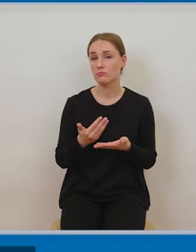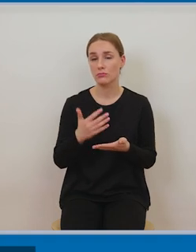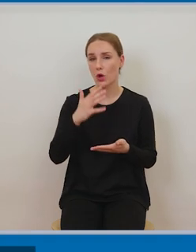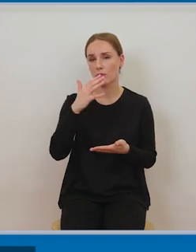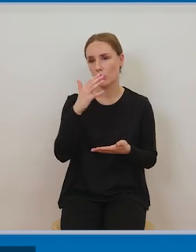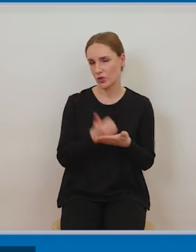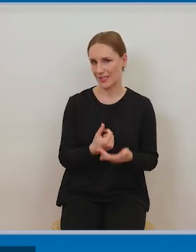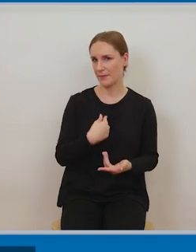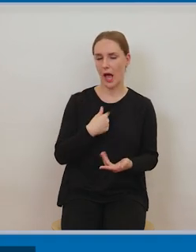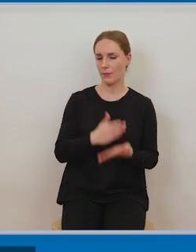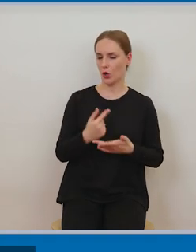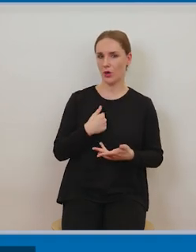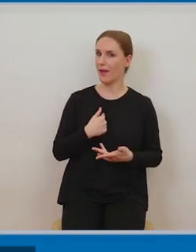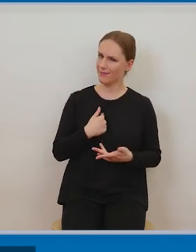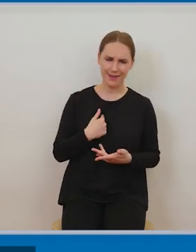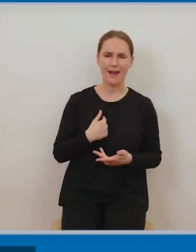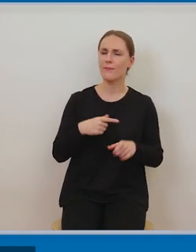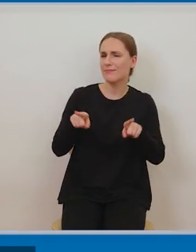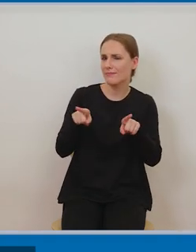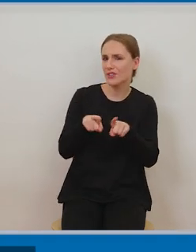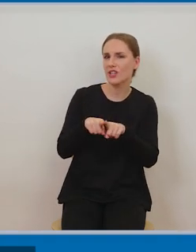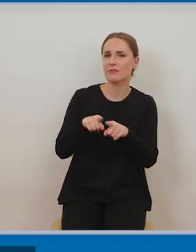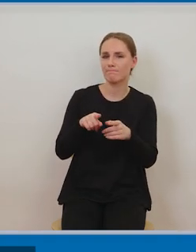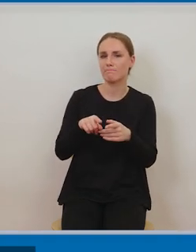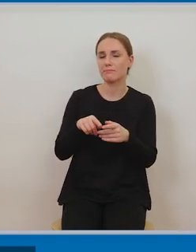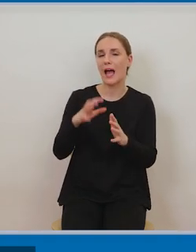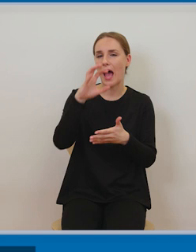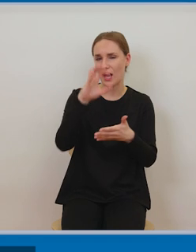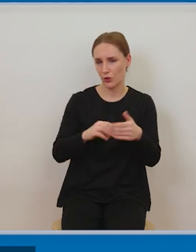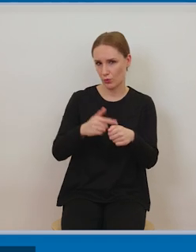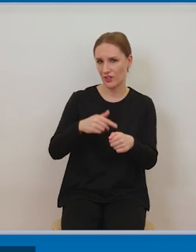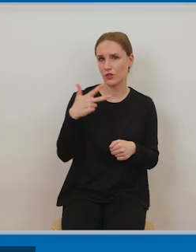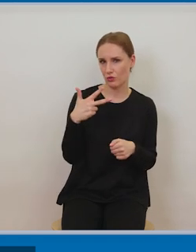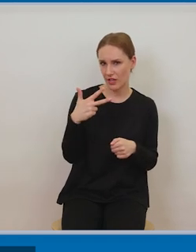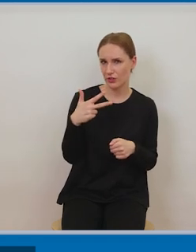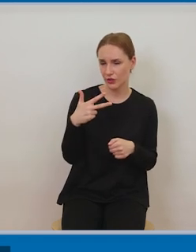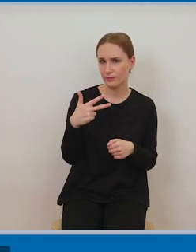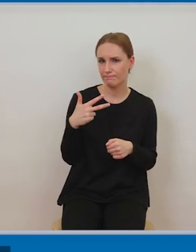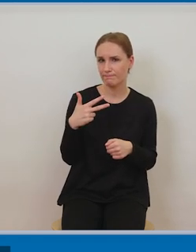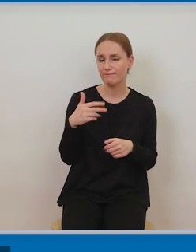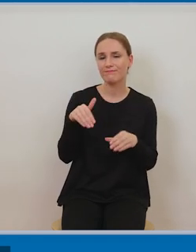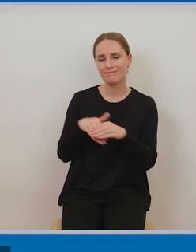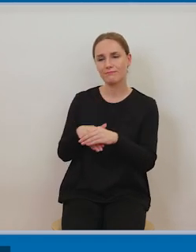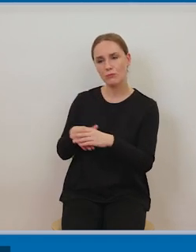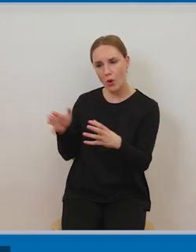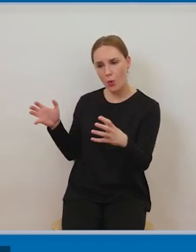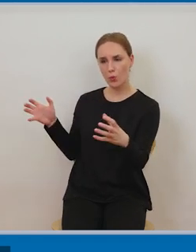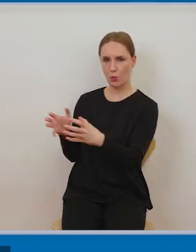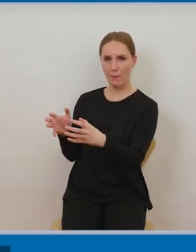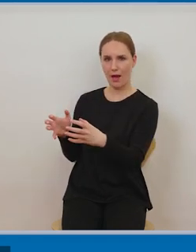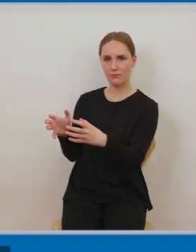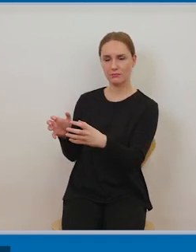oznacza? To oznacza że my możemy dokonywać pewnych aktywności związanych z